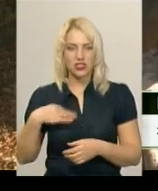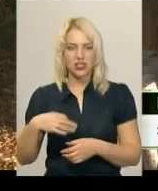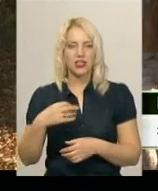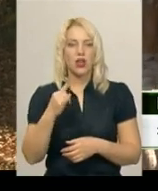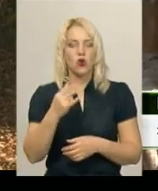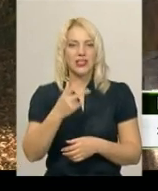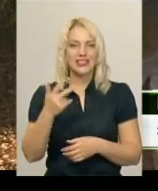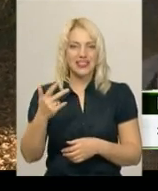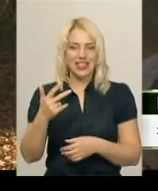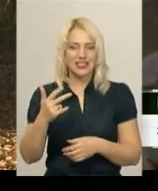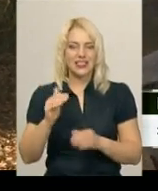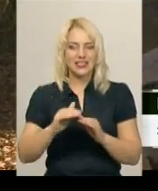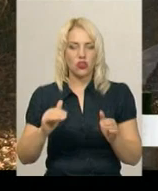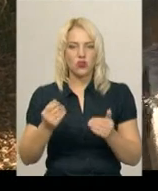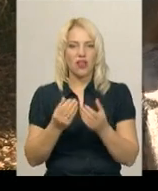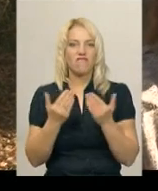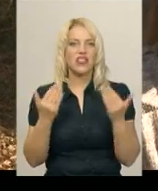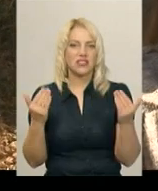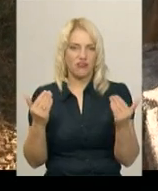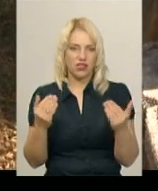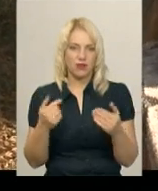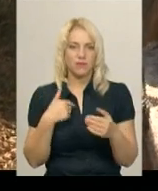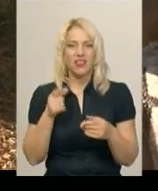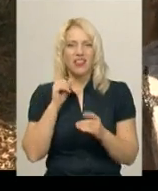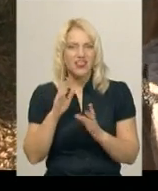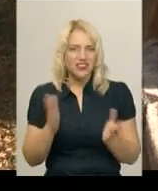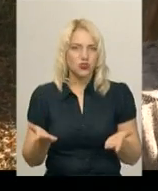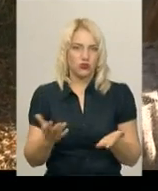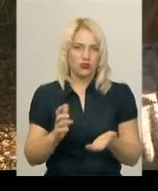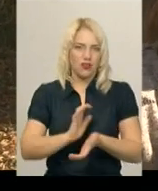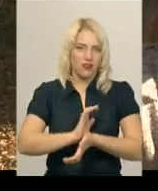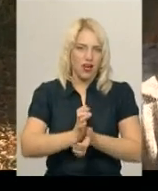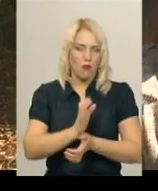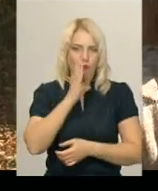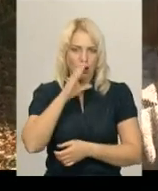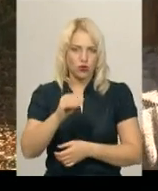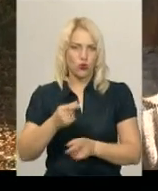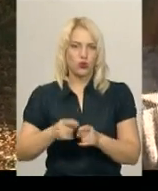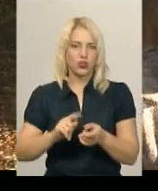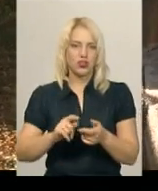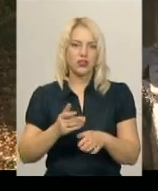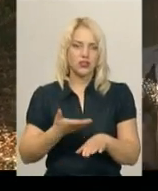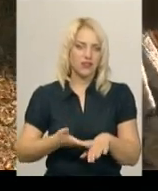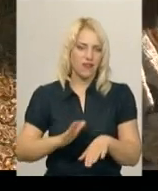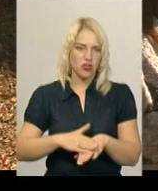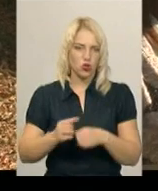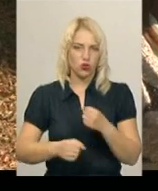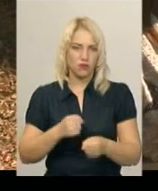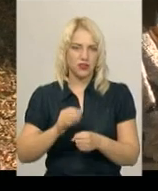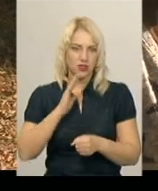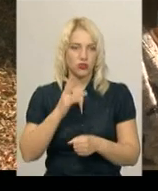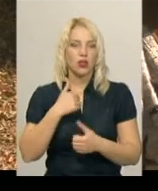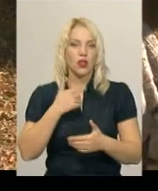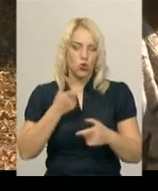-й садочок на виставці. Не зовсім нам, звичайно, зручно, це переповнені маршрутки, зранку дуже-дуже важко нам добиратися. Ми дуже